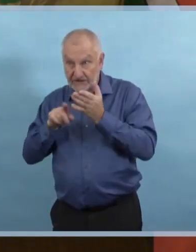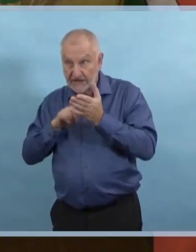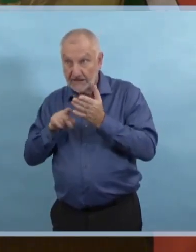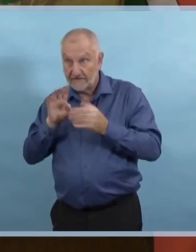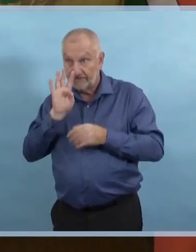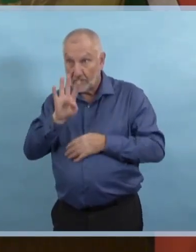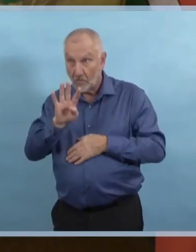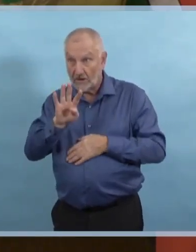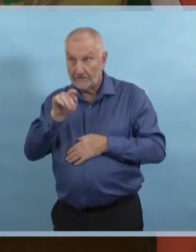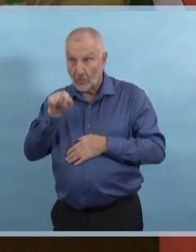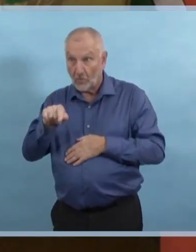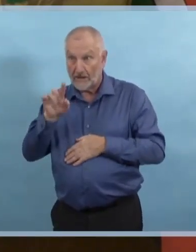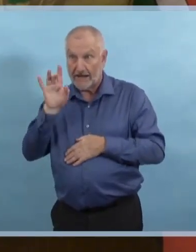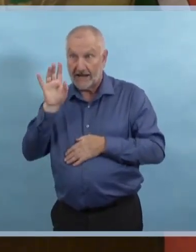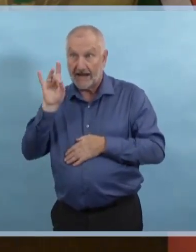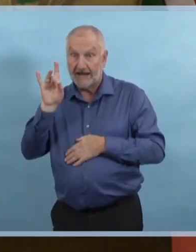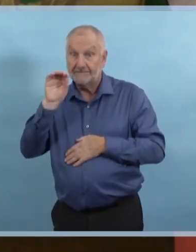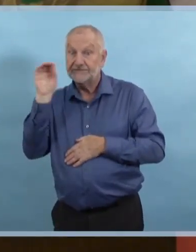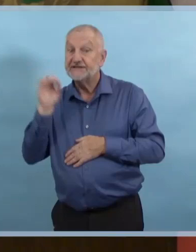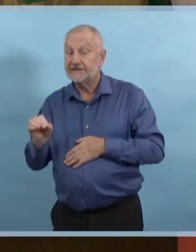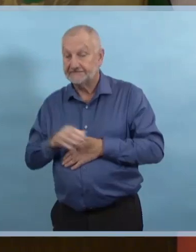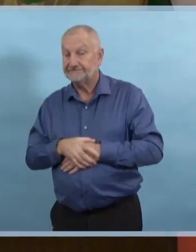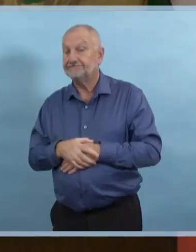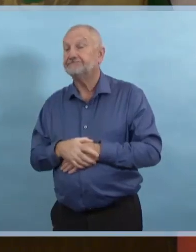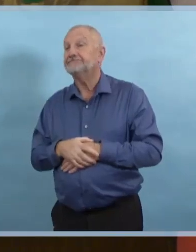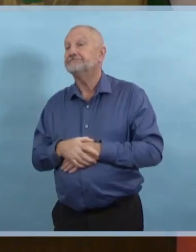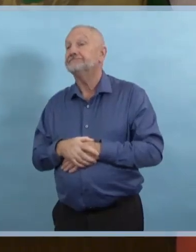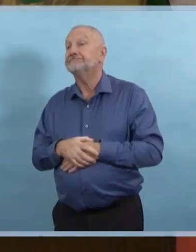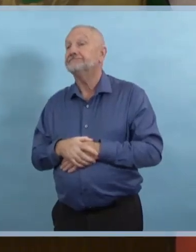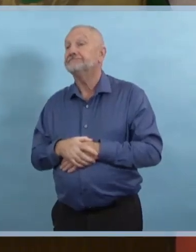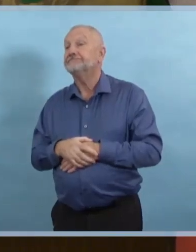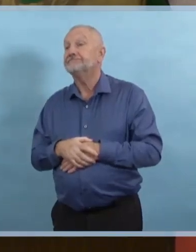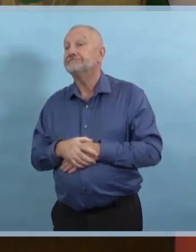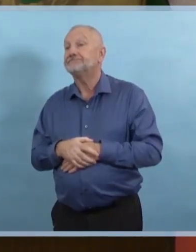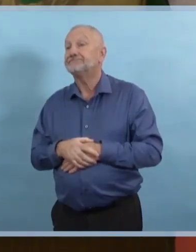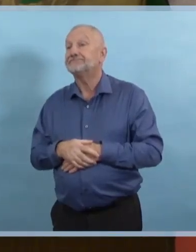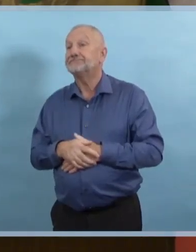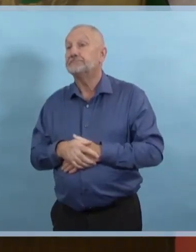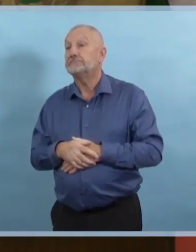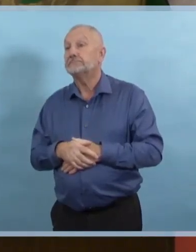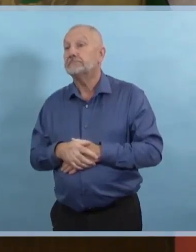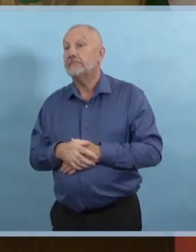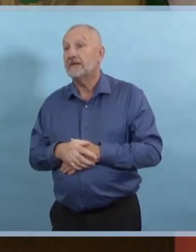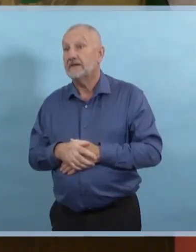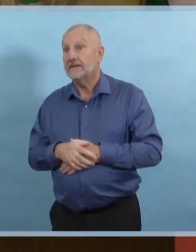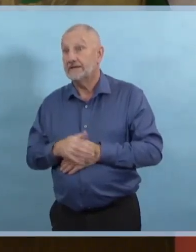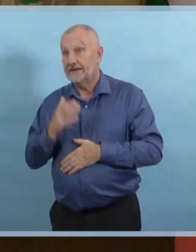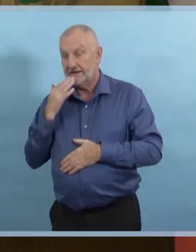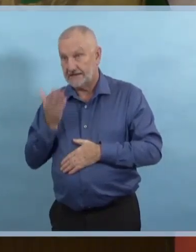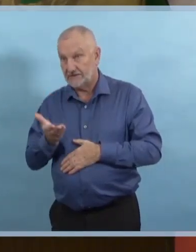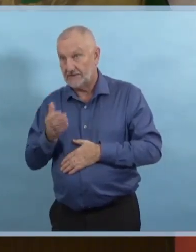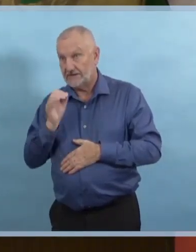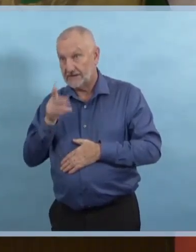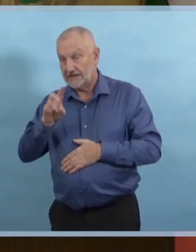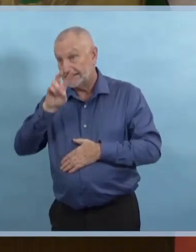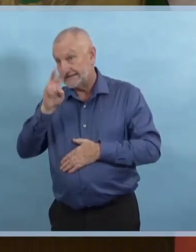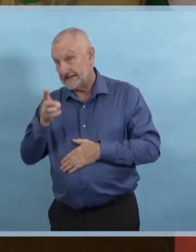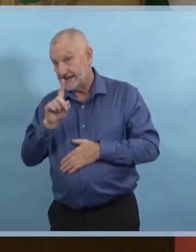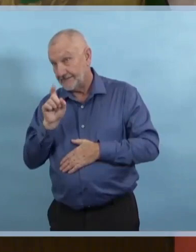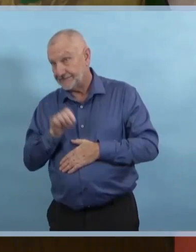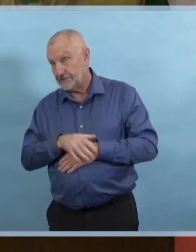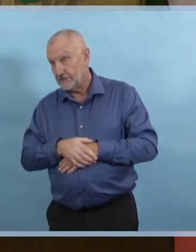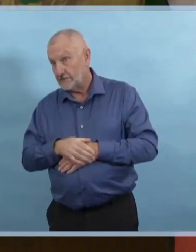D'accord. Merci. Et pouvez-vous vous dire dans le Nord, quel est le nombre de